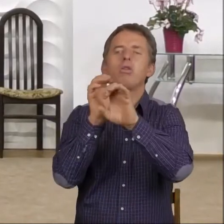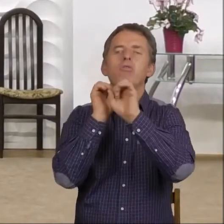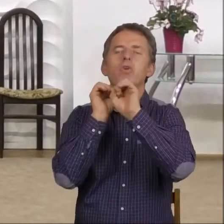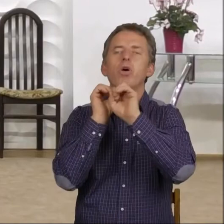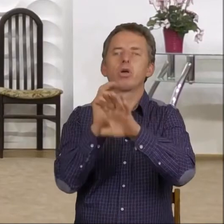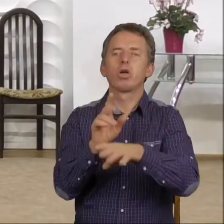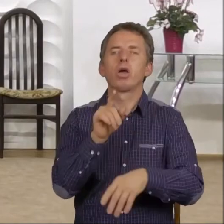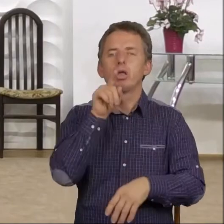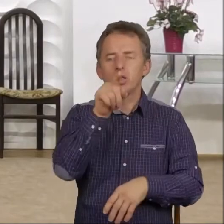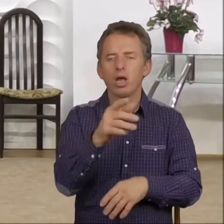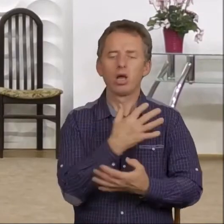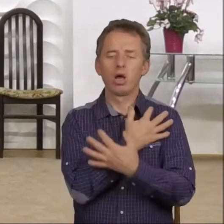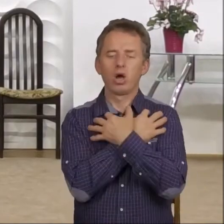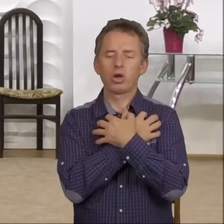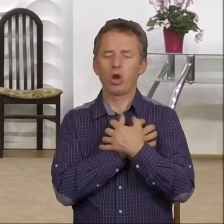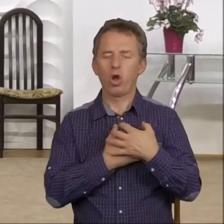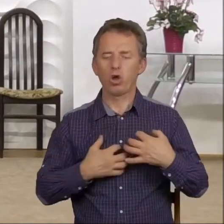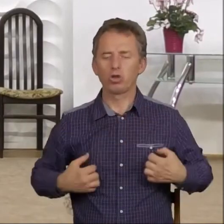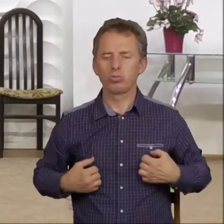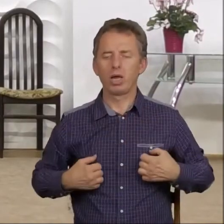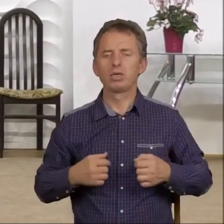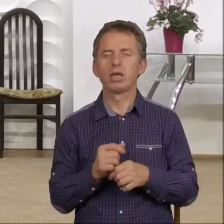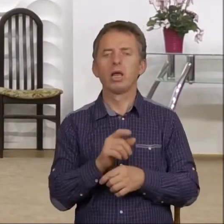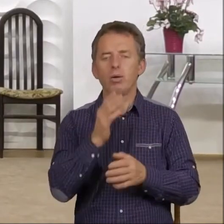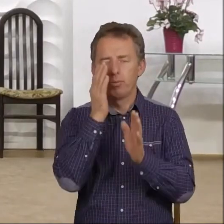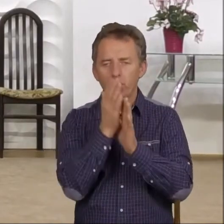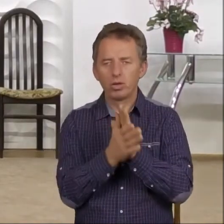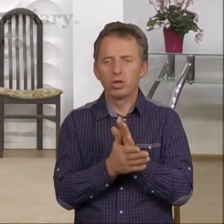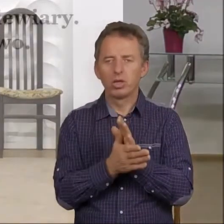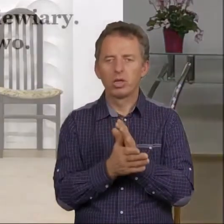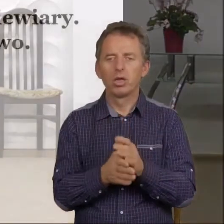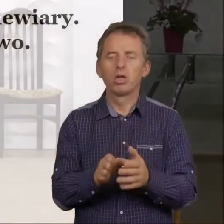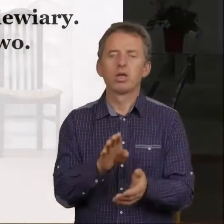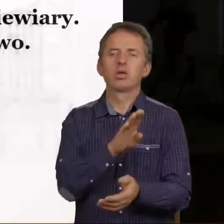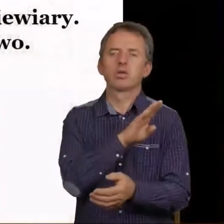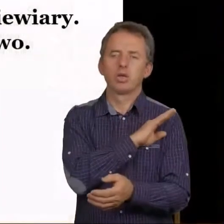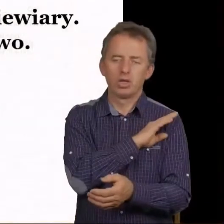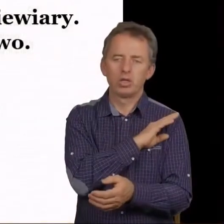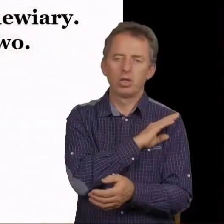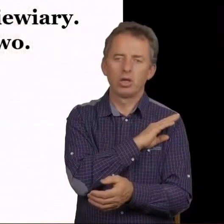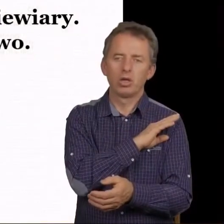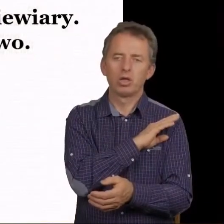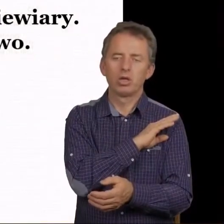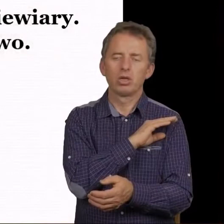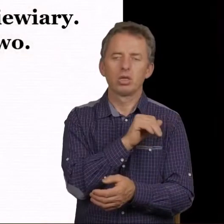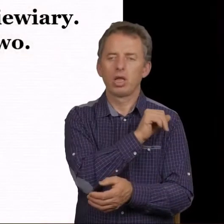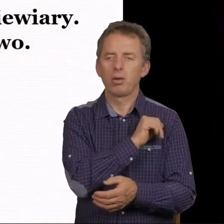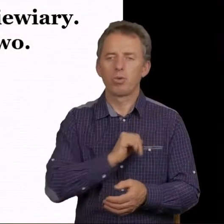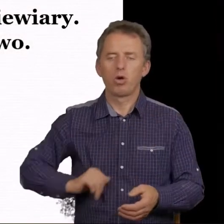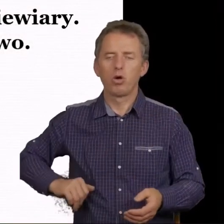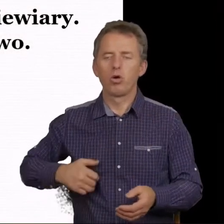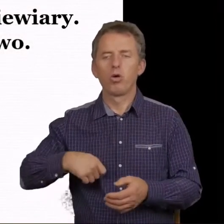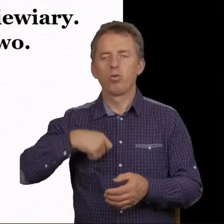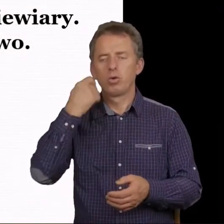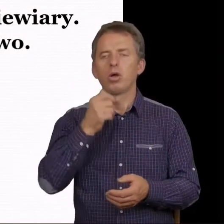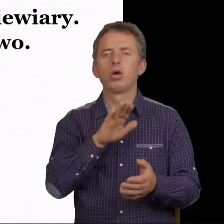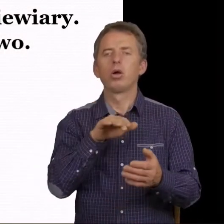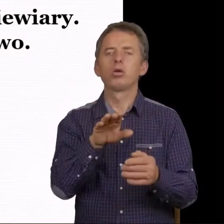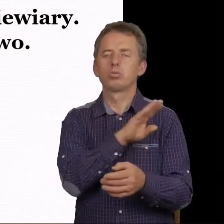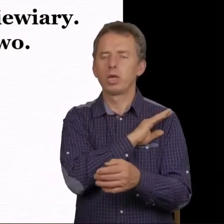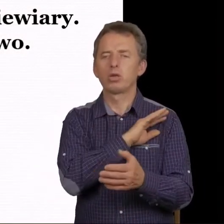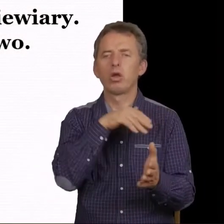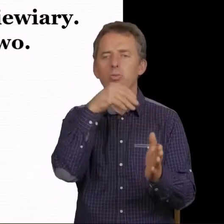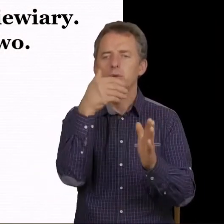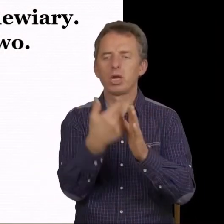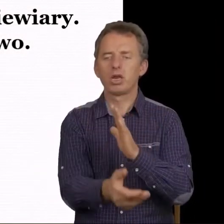To jest rozpacz po prostu. No i wreszcie ginie samobójczą śmiercią, przegrywając wojnę,